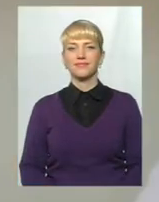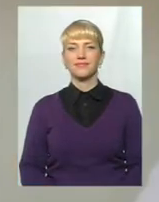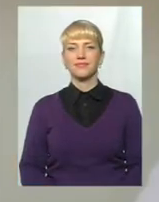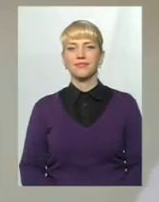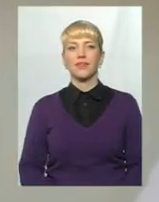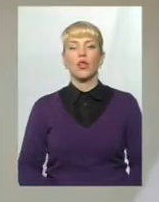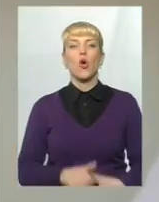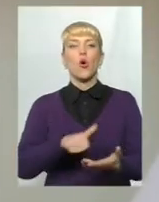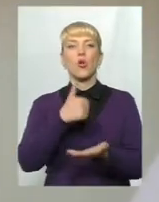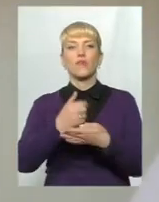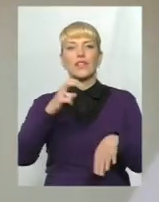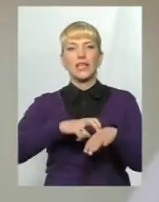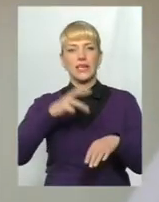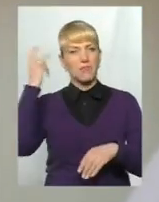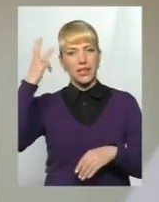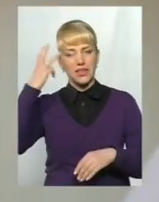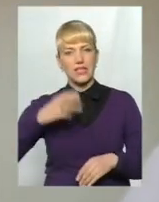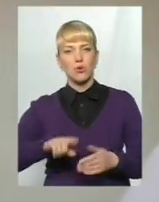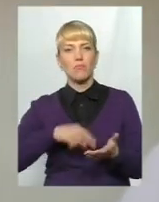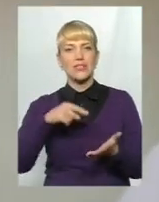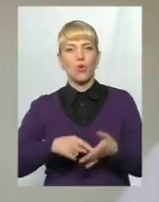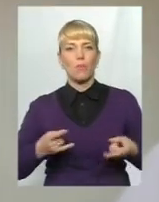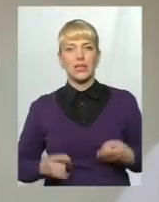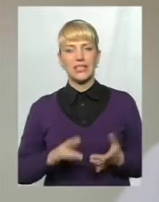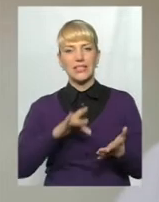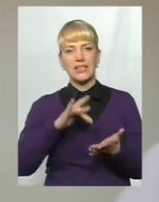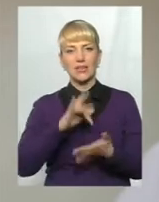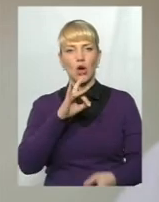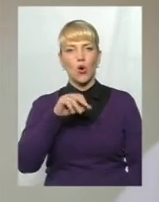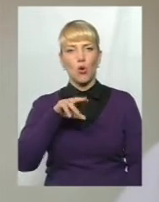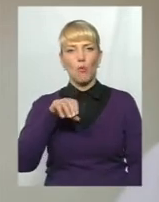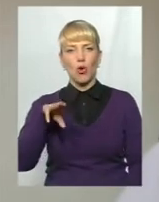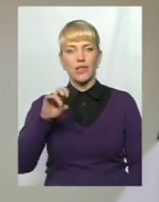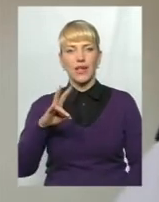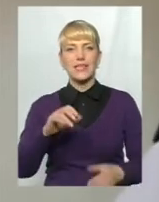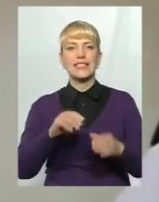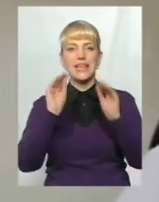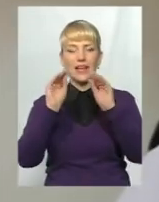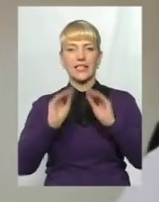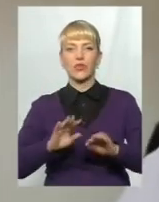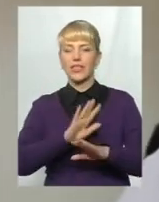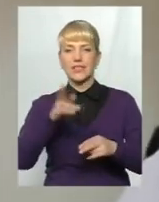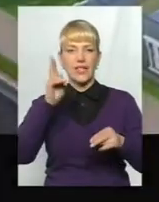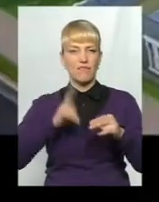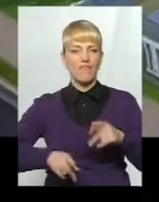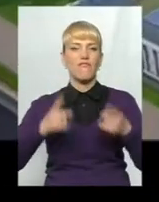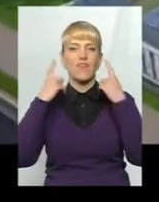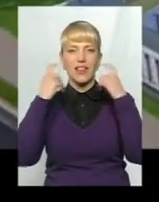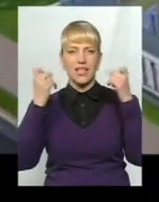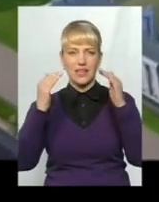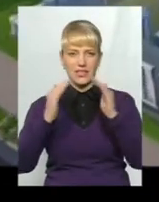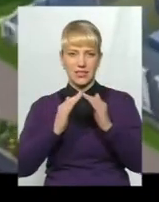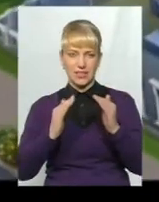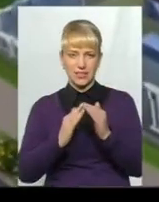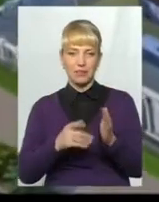Головний лікар Хмельницького міського перинатального центру Андрій Ропотан задекларував незавершений велетенський дім аж